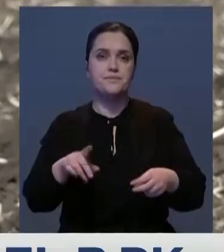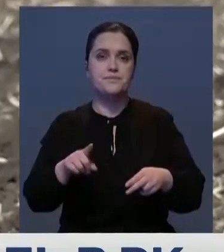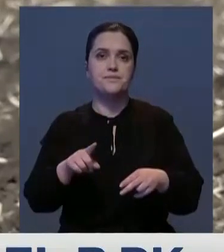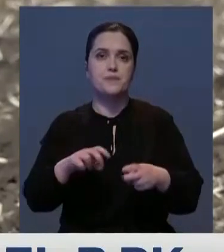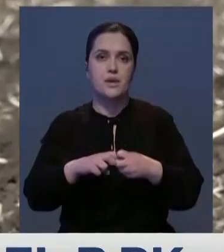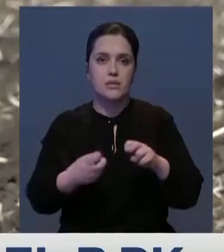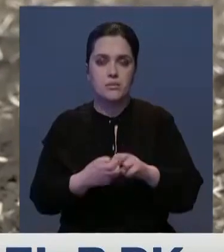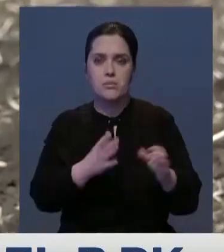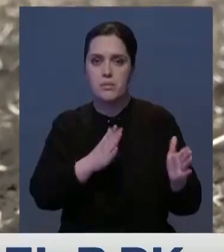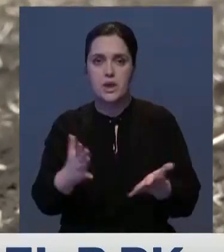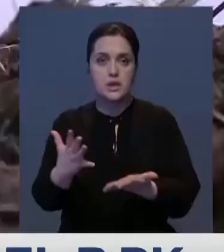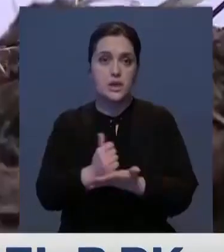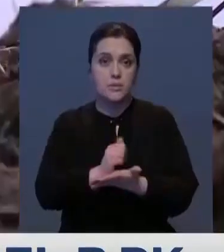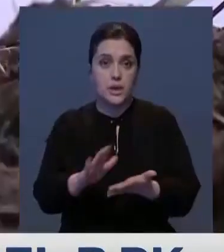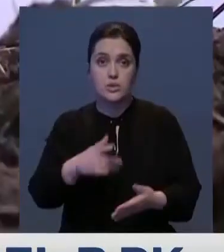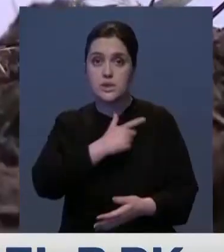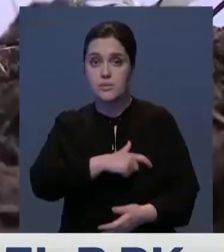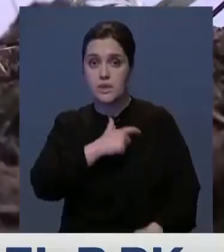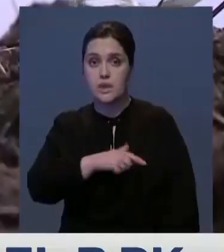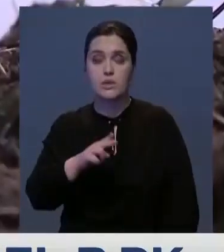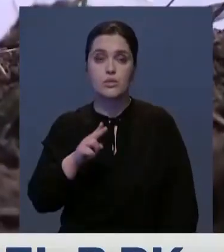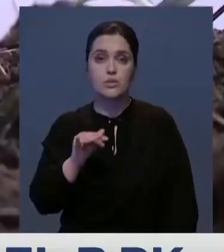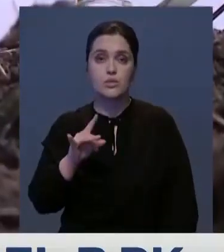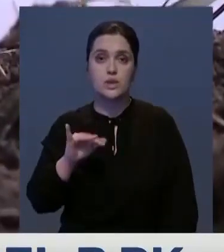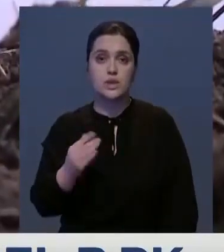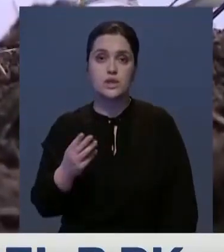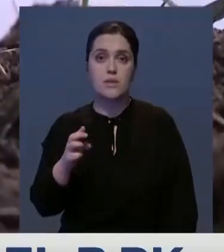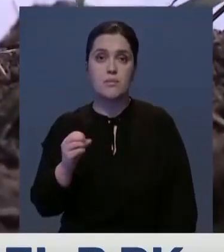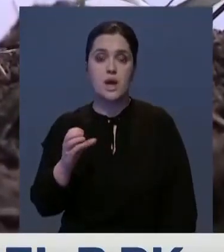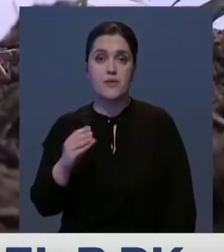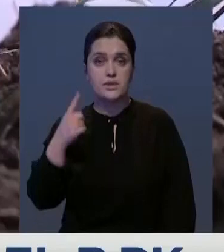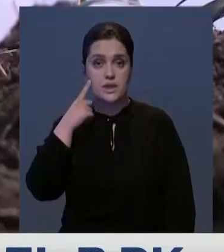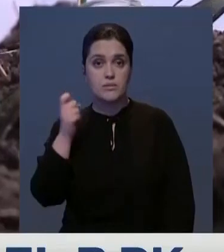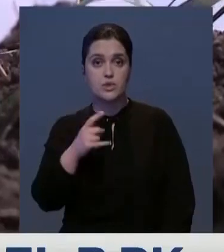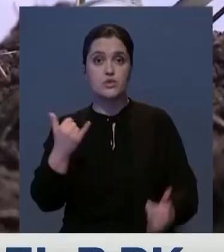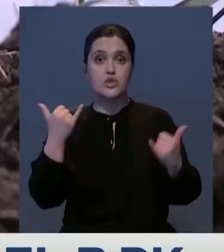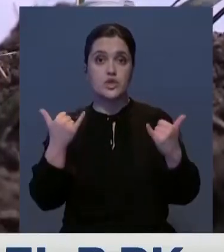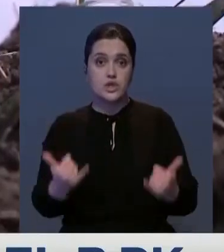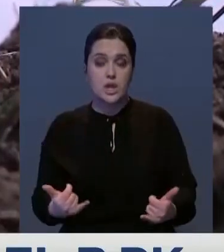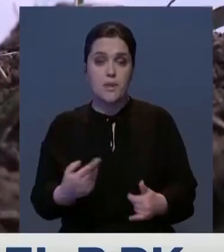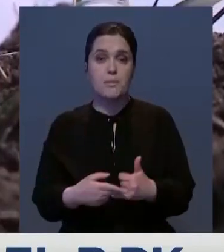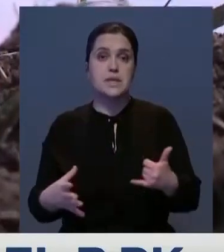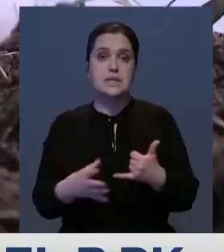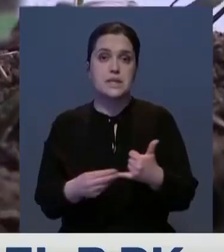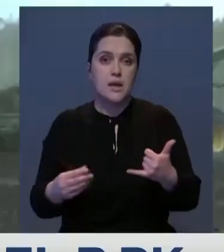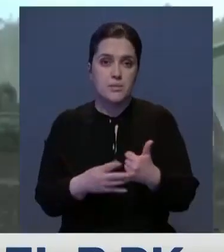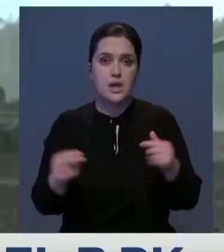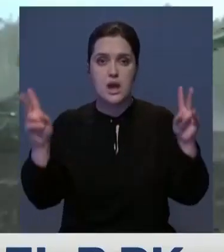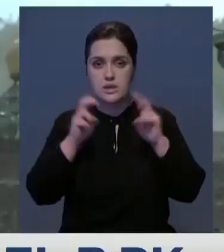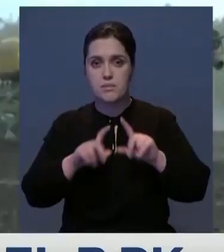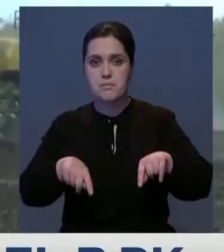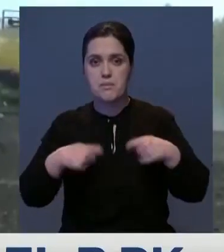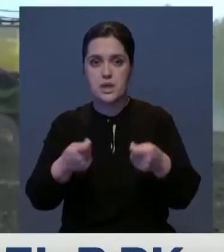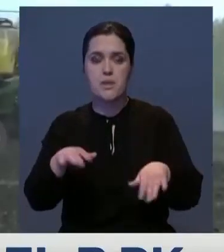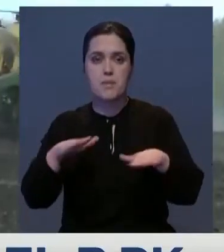порядок не получится. Кроме того, депутат Тахубек Курежбаев заявил, что в настоящее время региональные земельные инспекции переданы